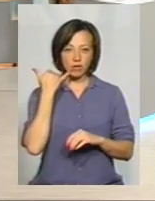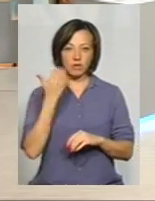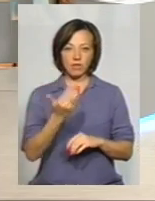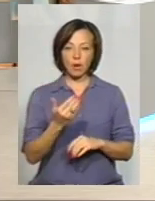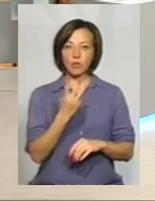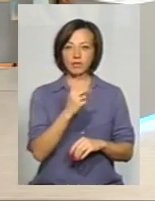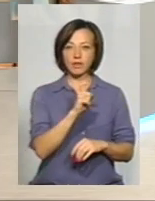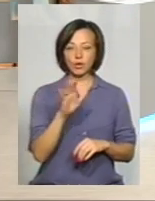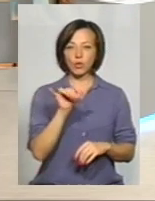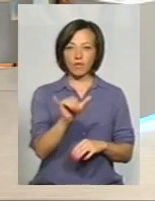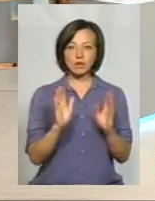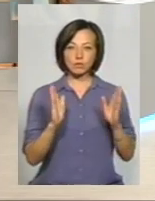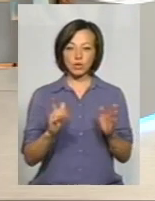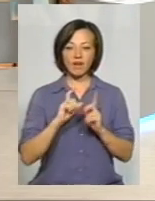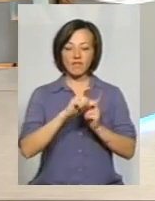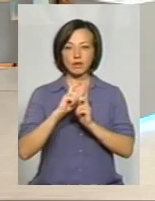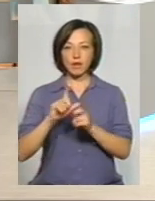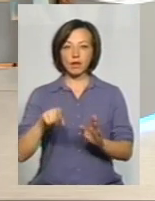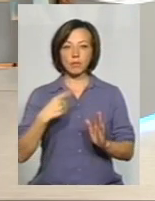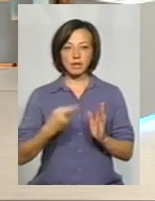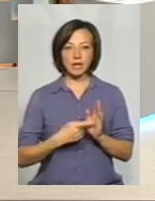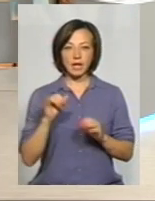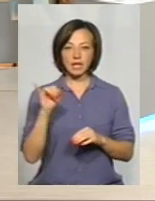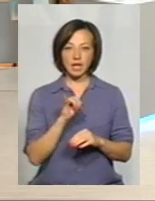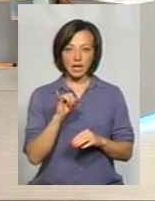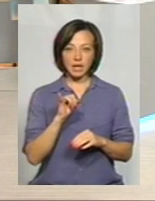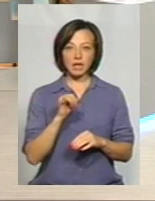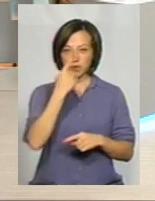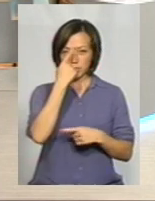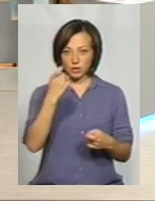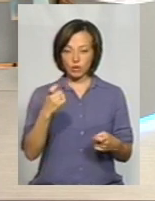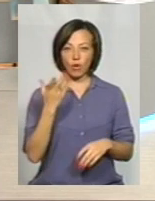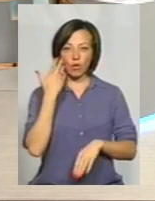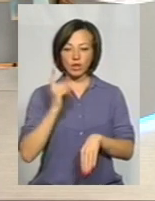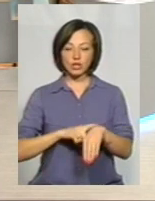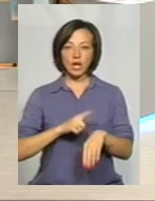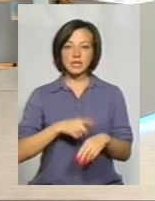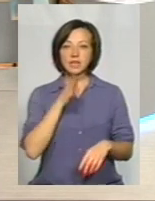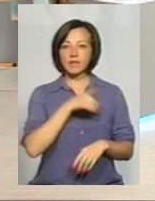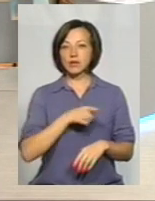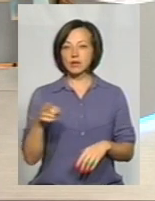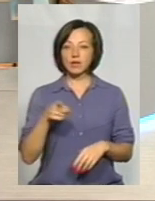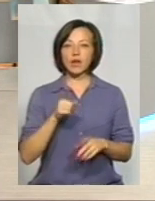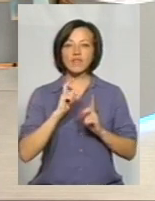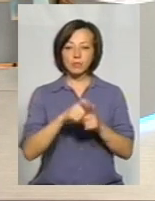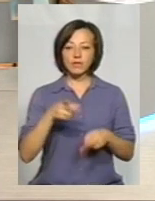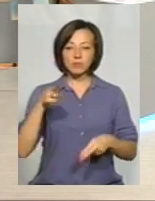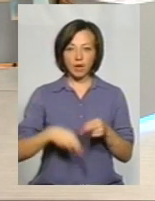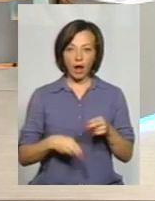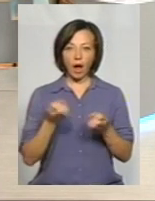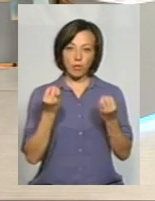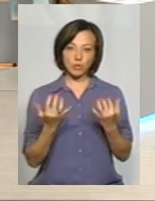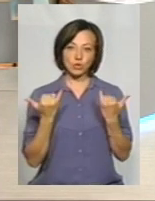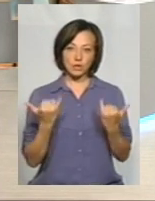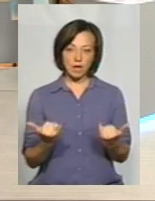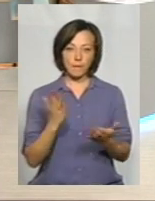по дві хвилини у вас буде для відповідей на питання, і звуковий сигнал буде сповіщати, коли час відповіді добігатиме кінця. А просто